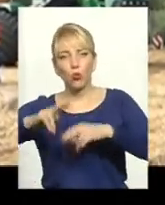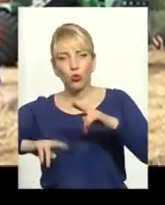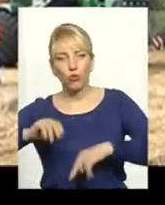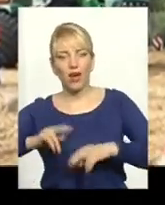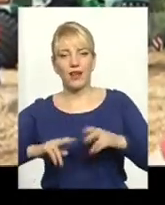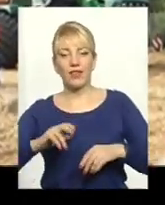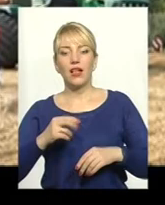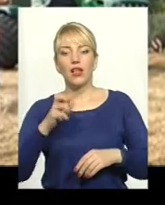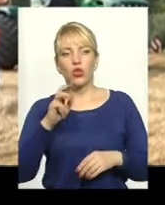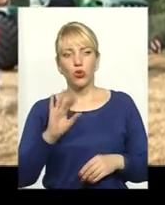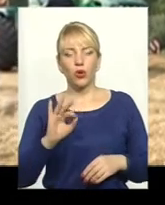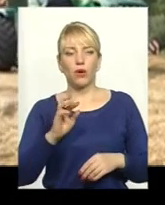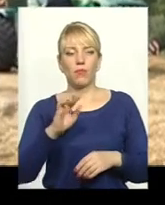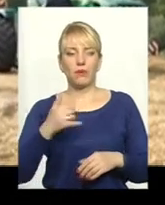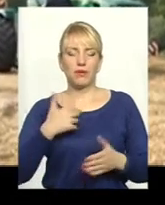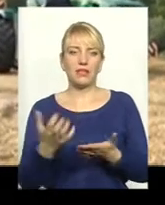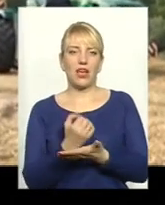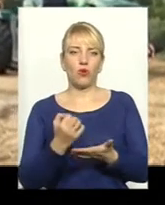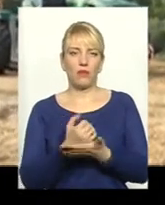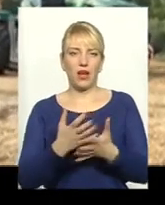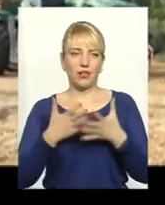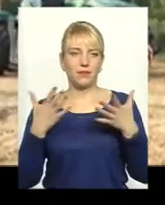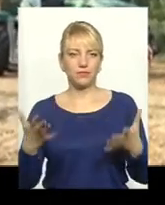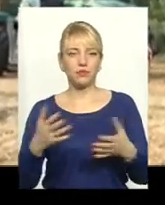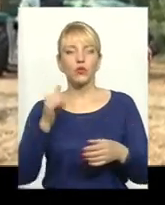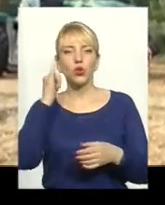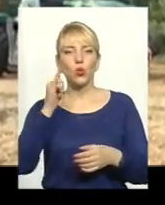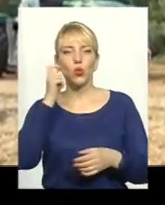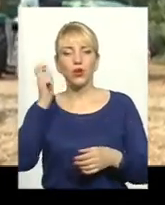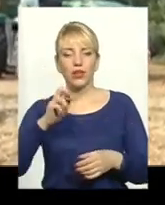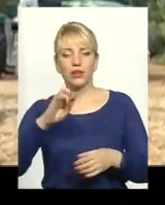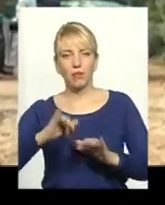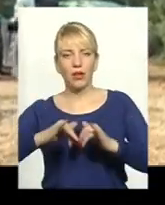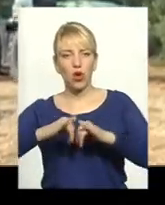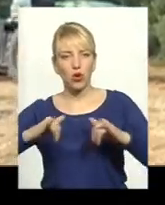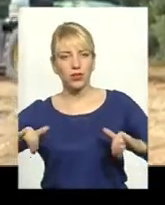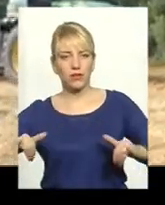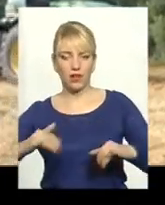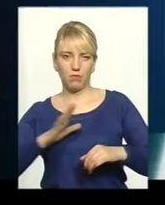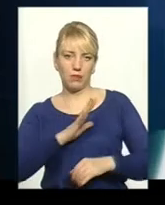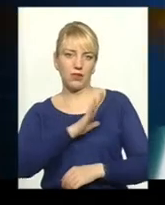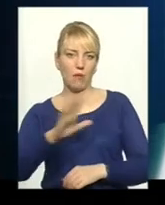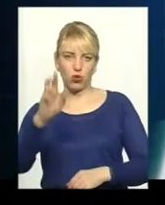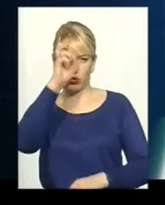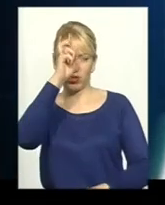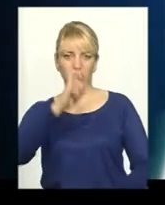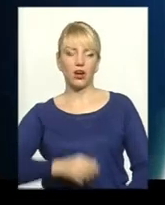яхти, вибачте, і в Лондоні ціли квартали, то певно, як Україна сьогодні розвивалася б і була б достатньою заможньою державою.